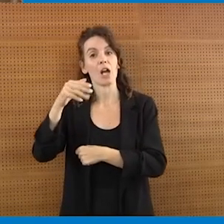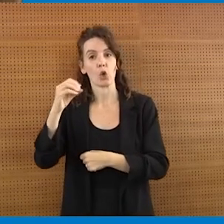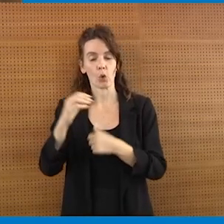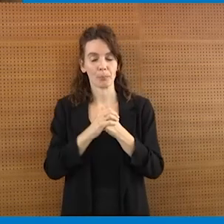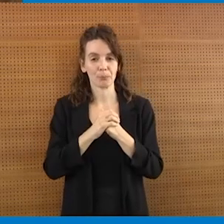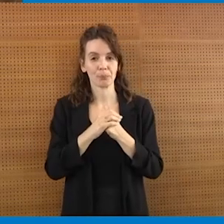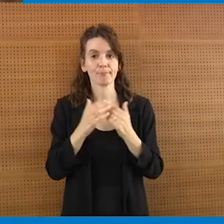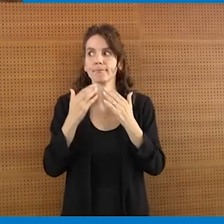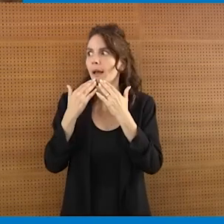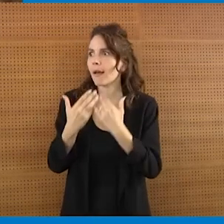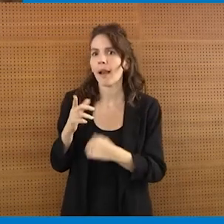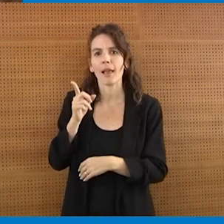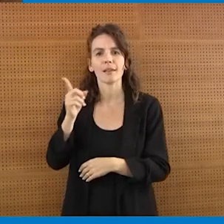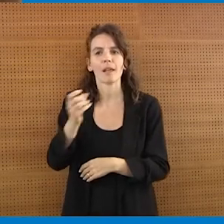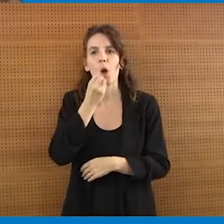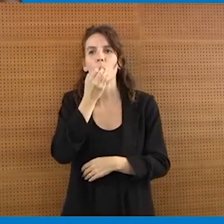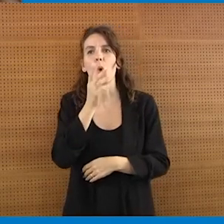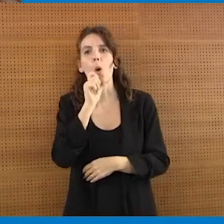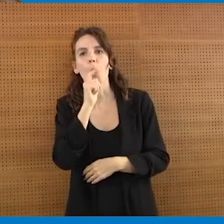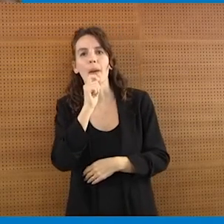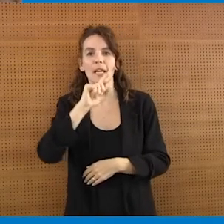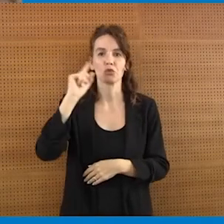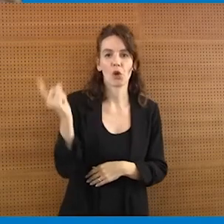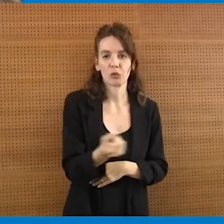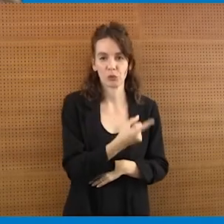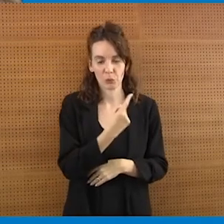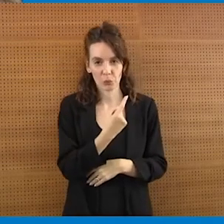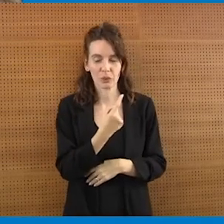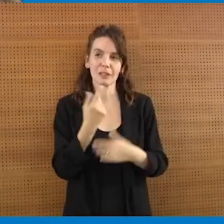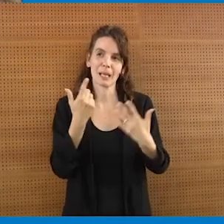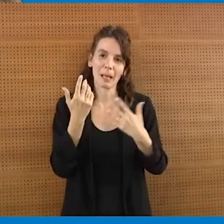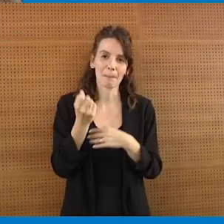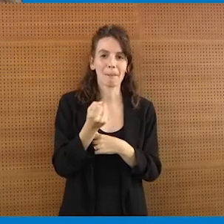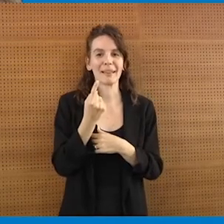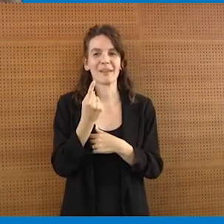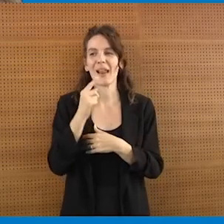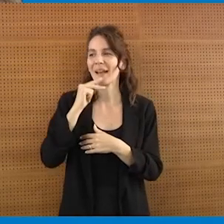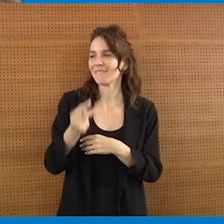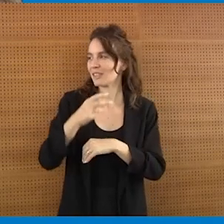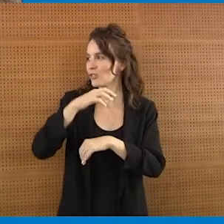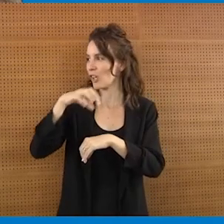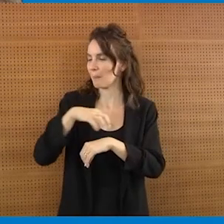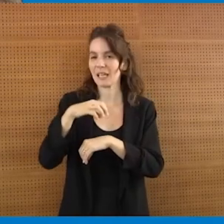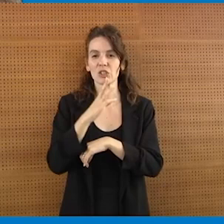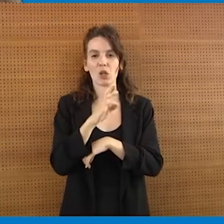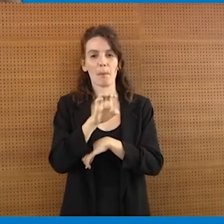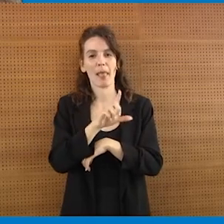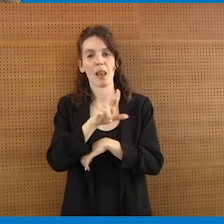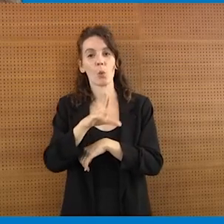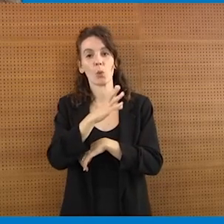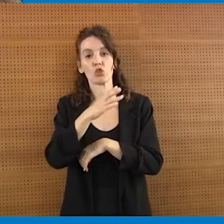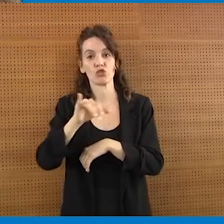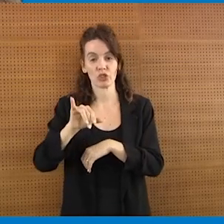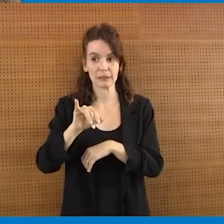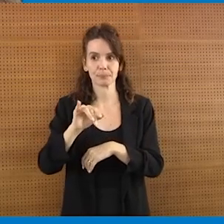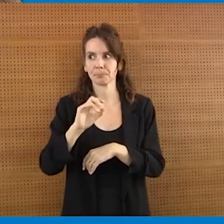Grazie, grazie a te Giancarlo, buon pomeriggio a tutte e a tutti, un saluto particolare alla Vice Ministro Bellucci, cercherò magari di